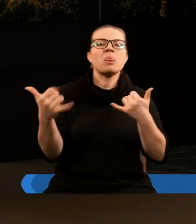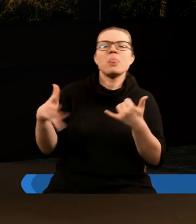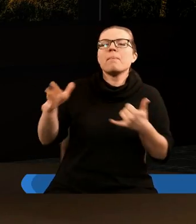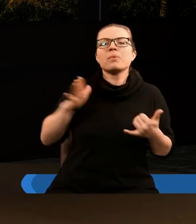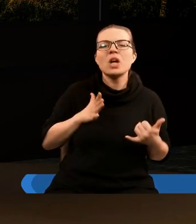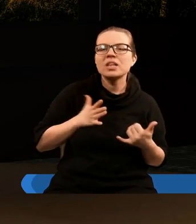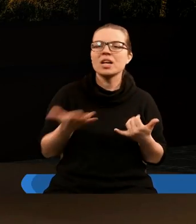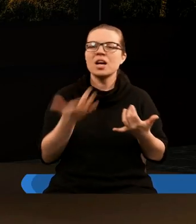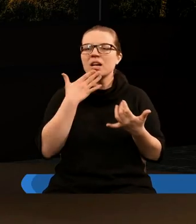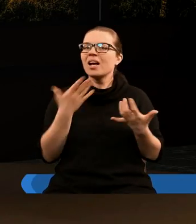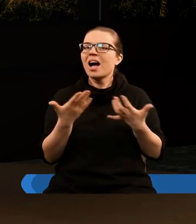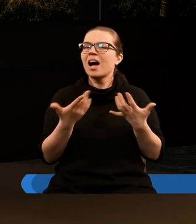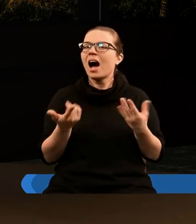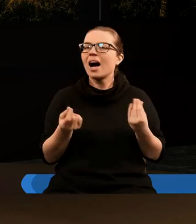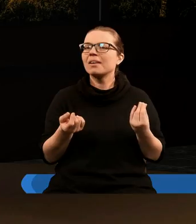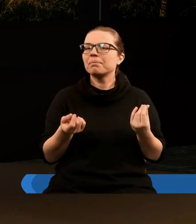nie przeżyli.